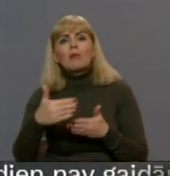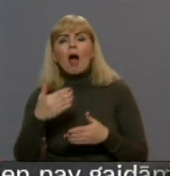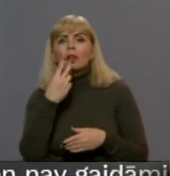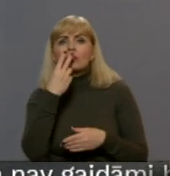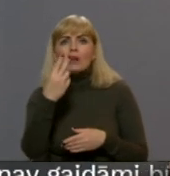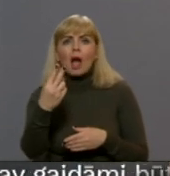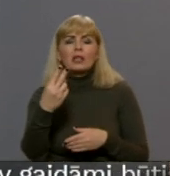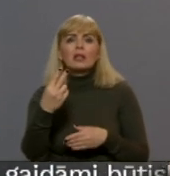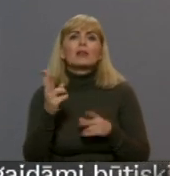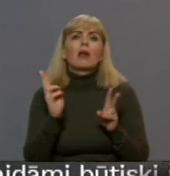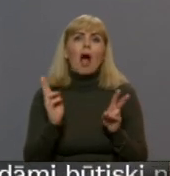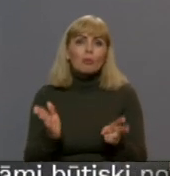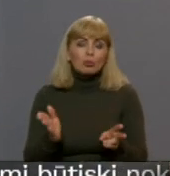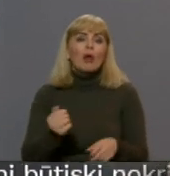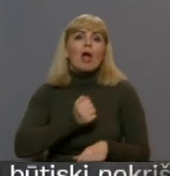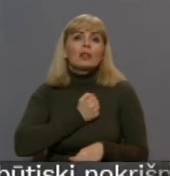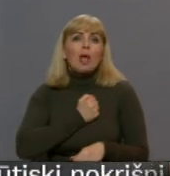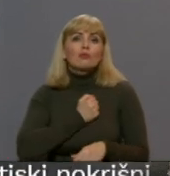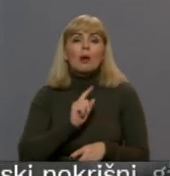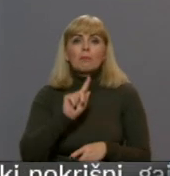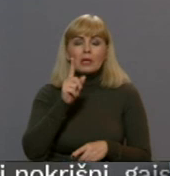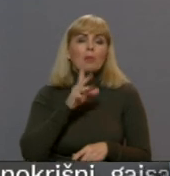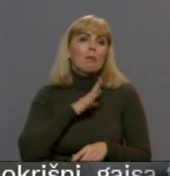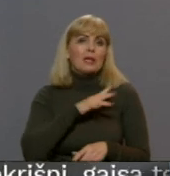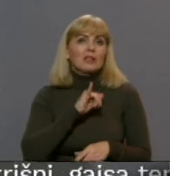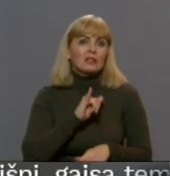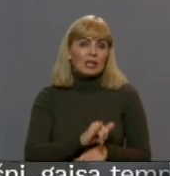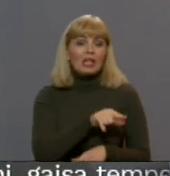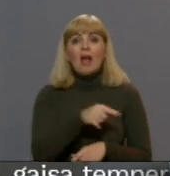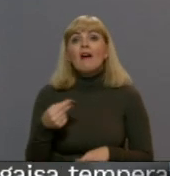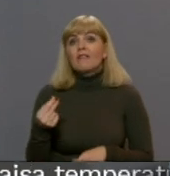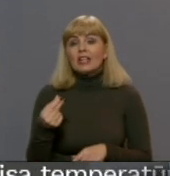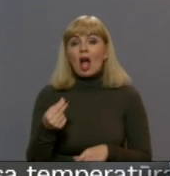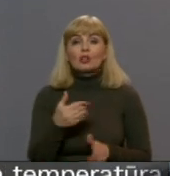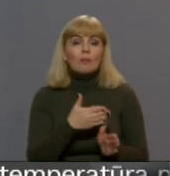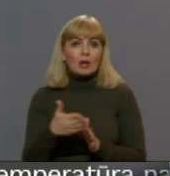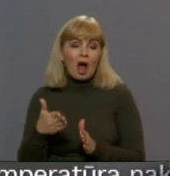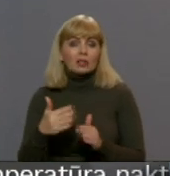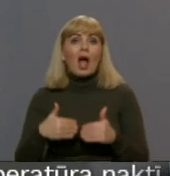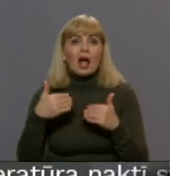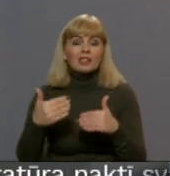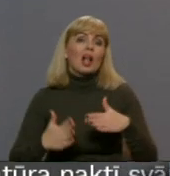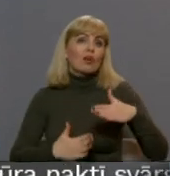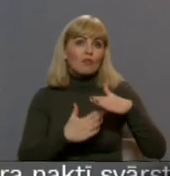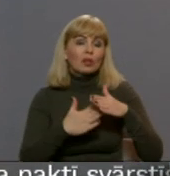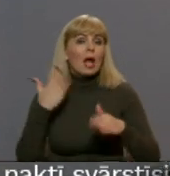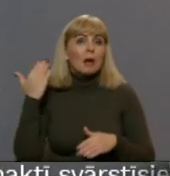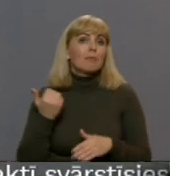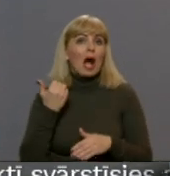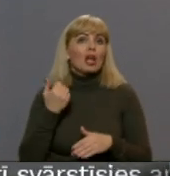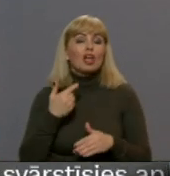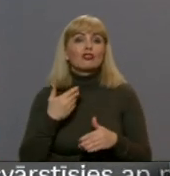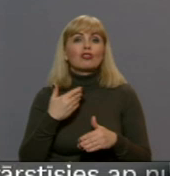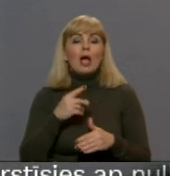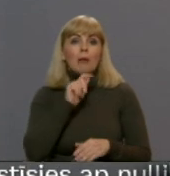svirzīties tālāk. Diemžēl ir pirmo sanāca slikti. Šajā finansējuma kārtā ir atcelta kvota, kas pagājušā kārtā bija